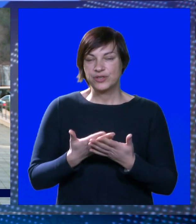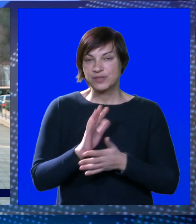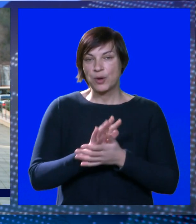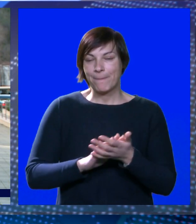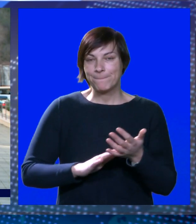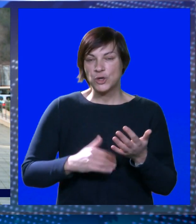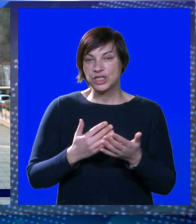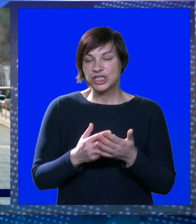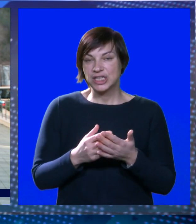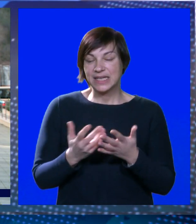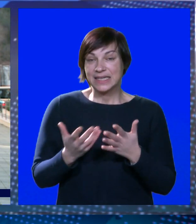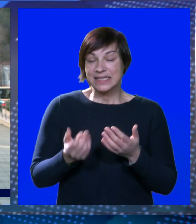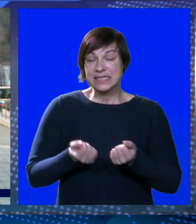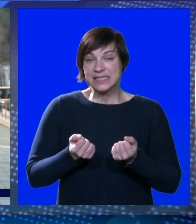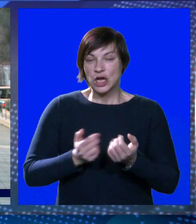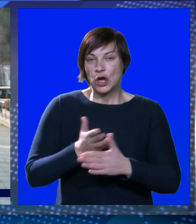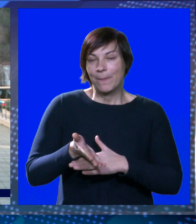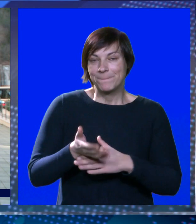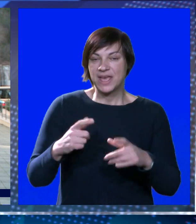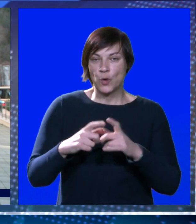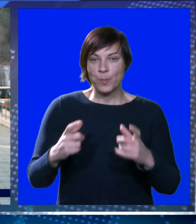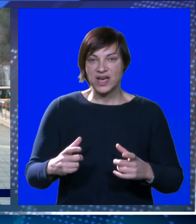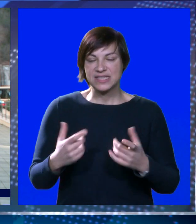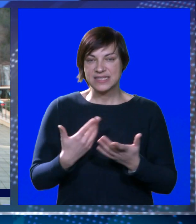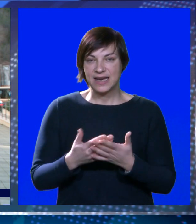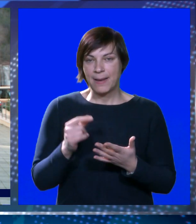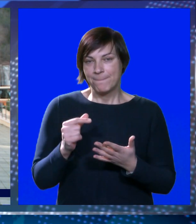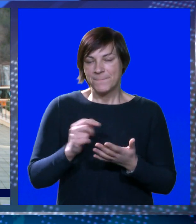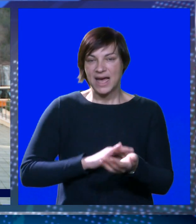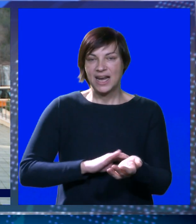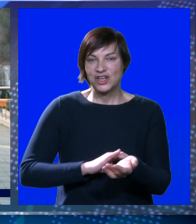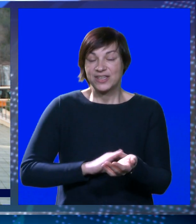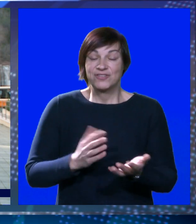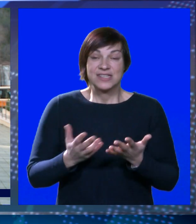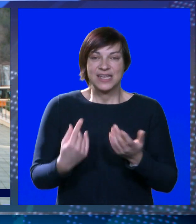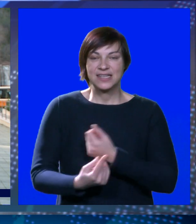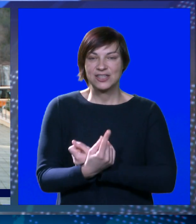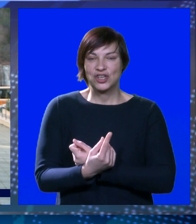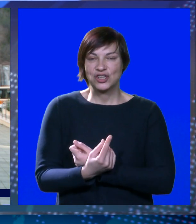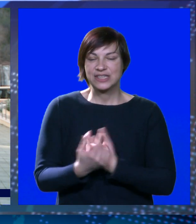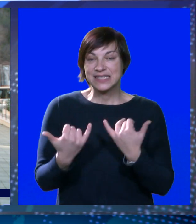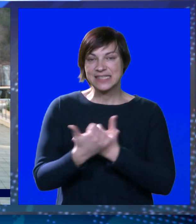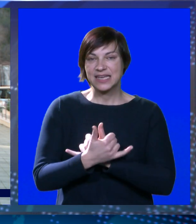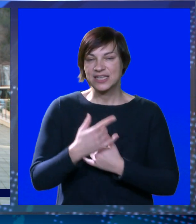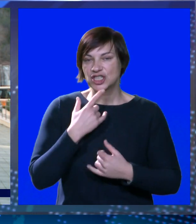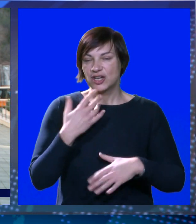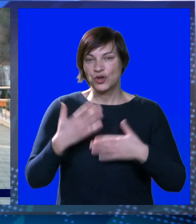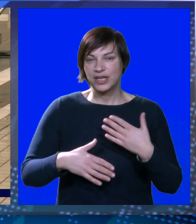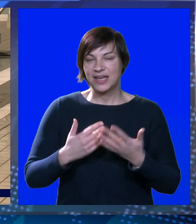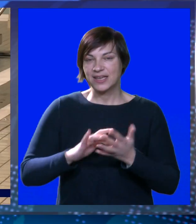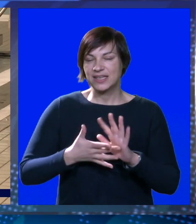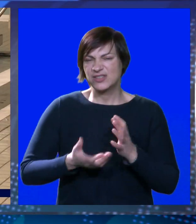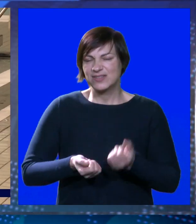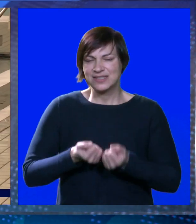krenuli nekako na knap iz kombija u bazen, malo nervoza i eto, dogodi se taj kiks koji je na kraju